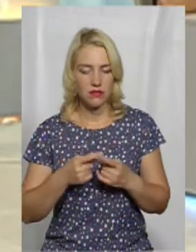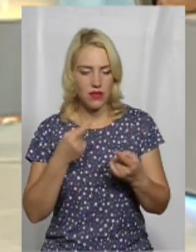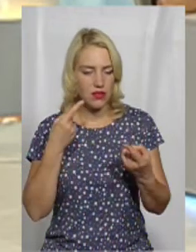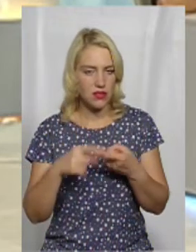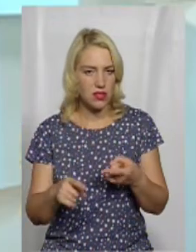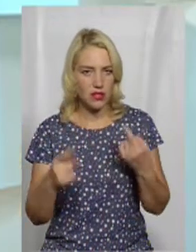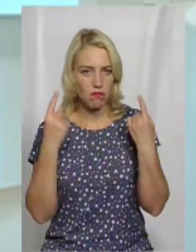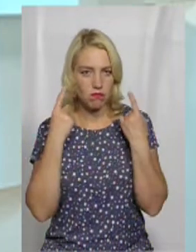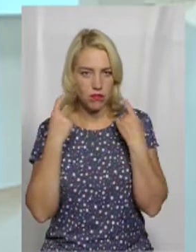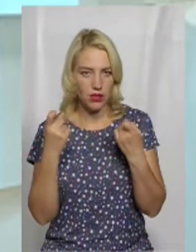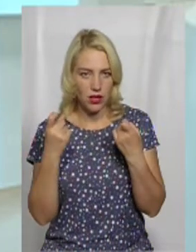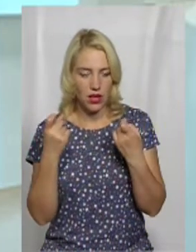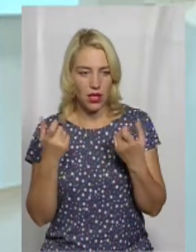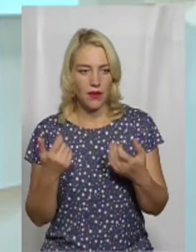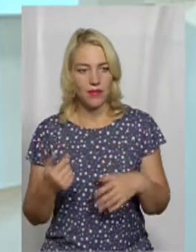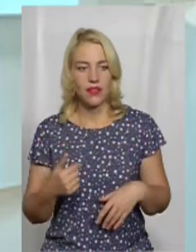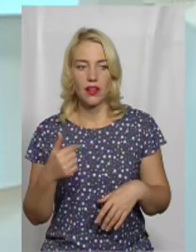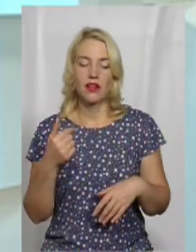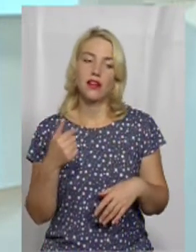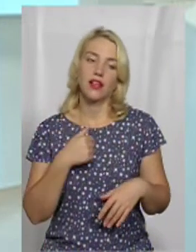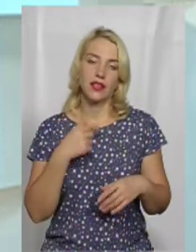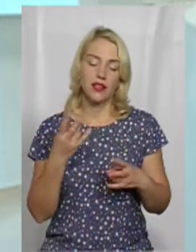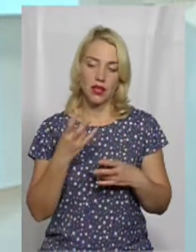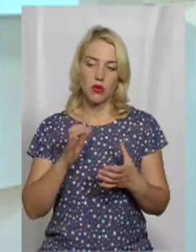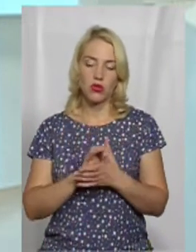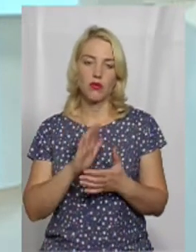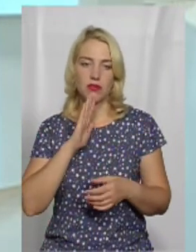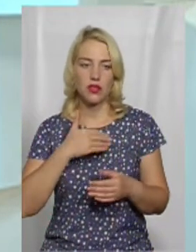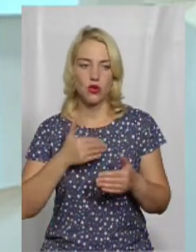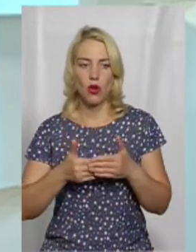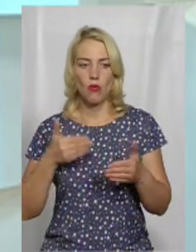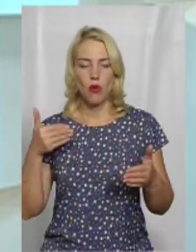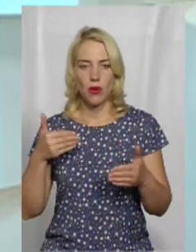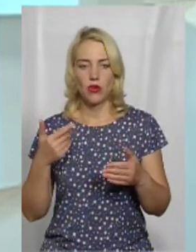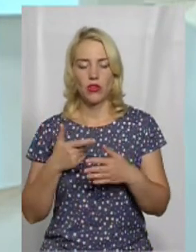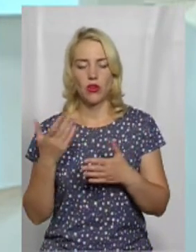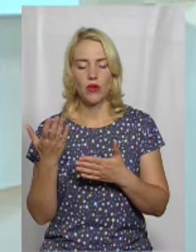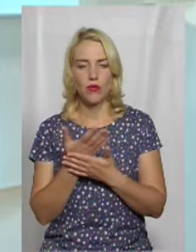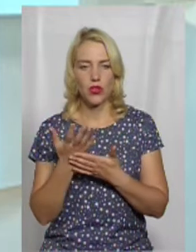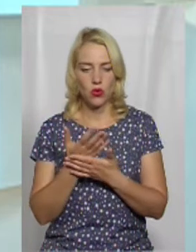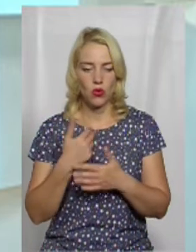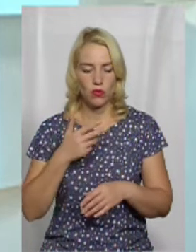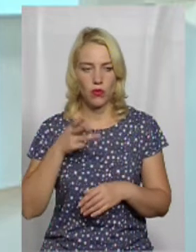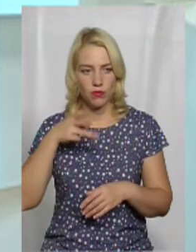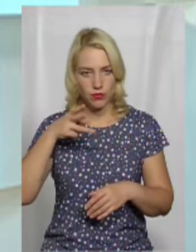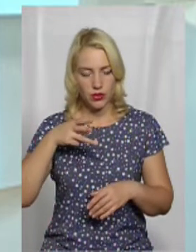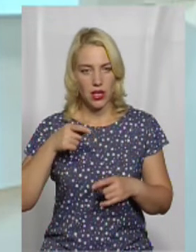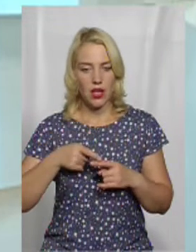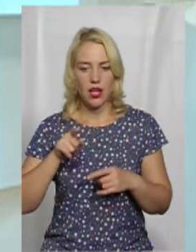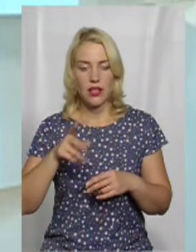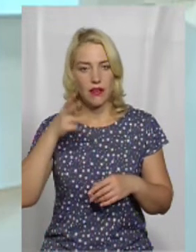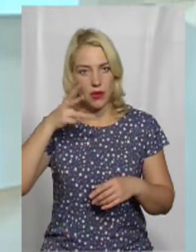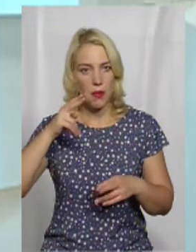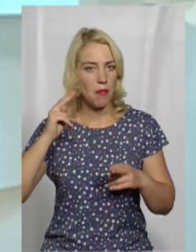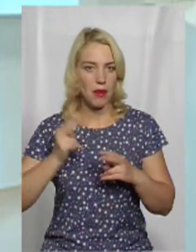дуже важливо тоді ознайомитися з нашою попередньою роботою, це фільм у нас був шкільний банок, і був знятий взагалі без бюджету. Там, я